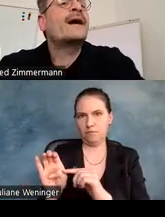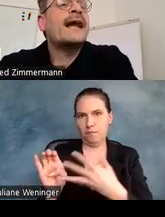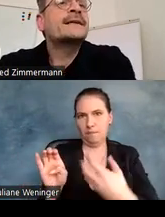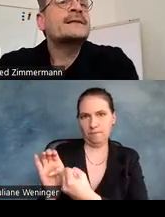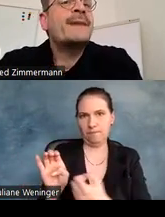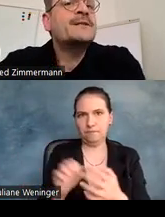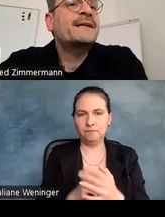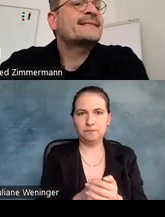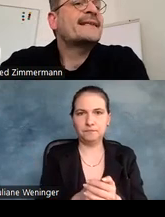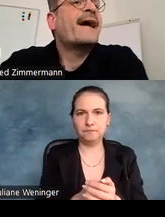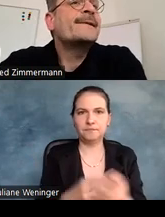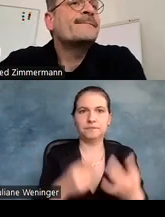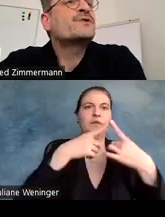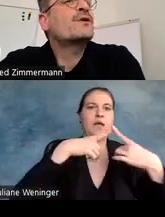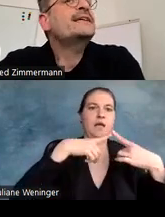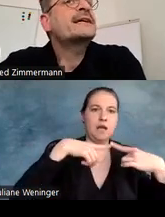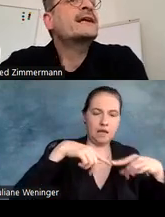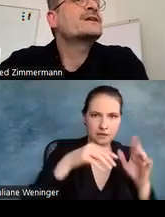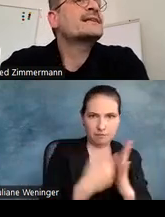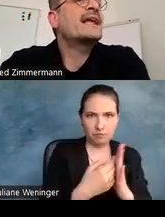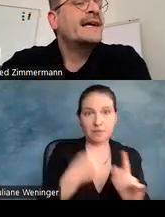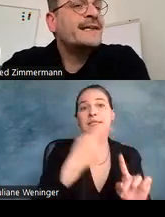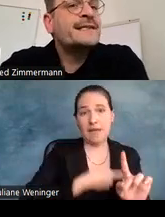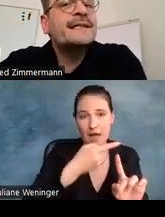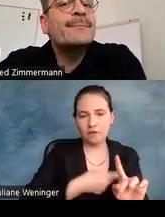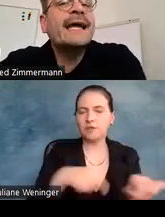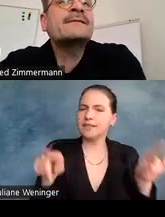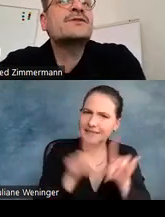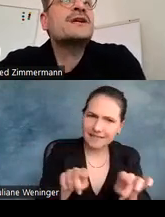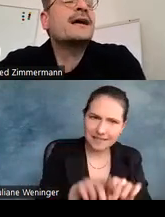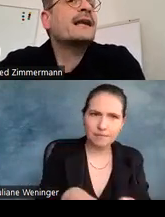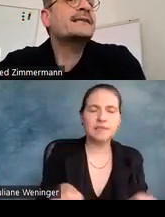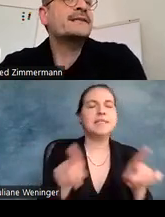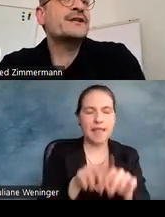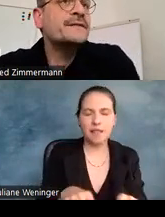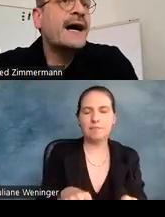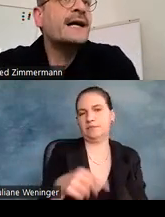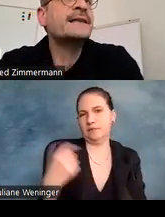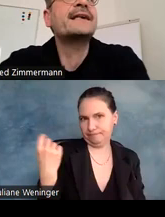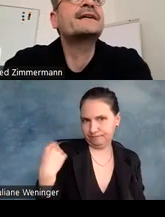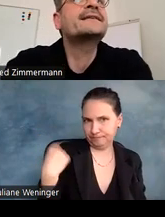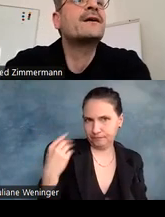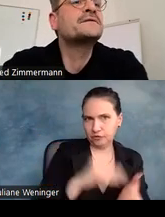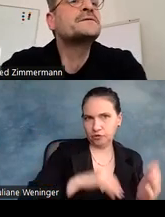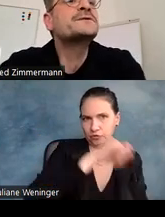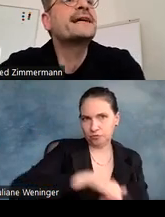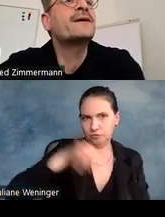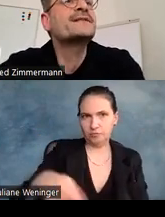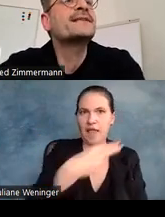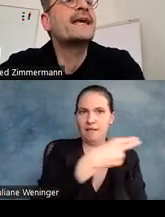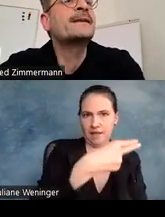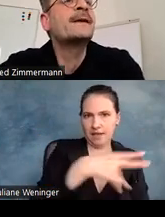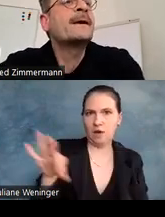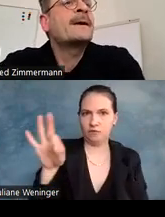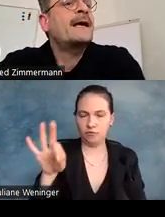Nochmal ein anderes Beispiel, Zahlen und auch hier genau das Gleiche, sind die beiden gleichen Schriftarten Helvetica und Frutica